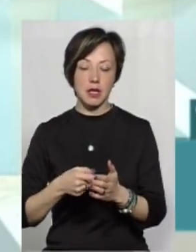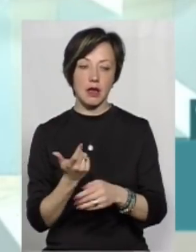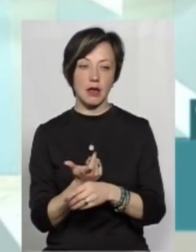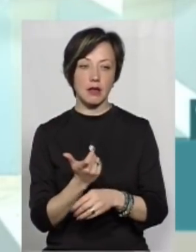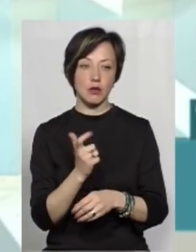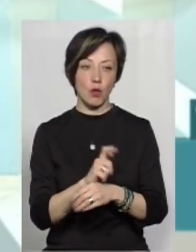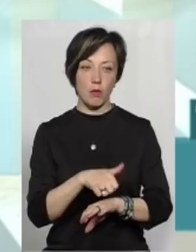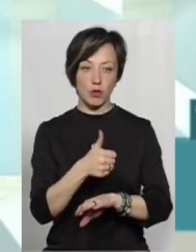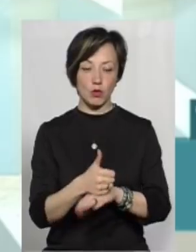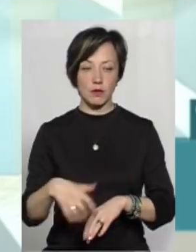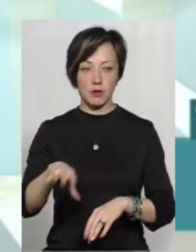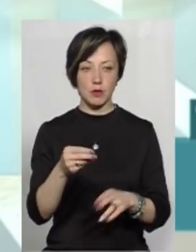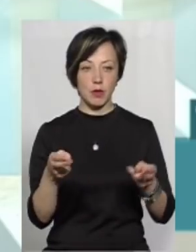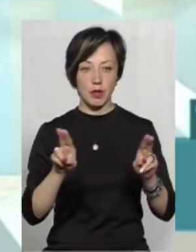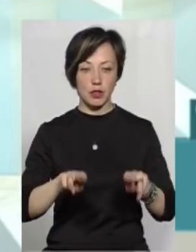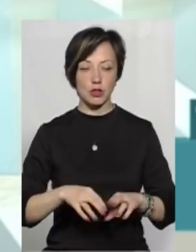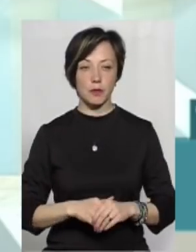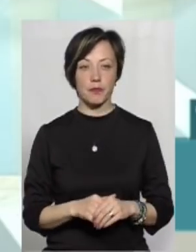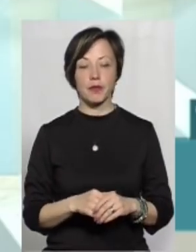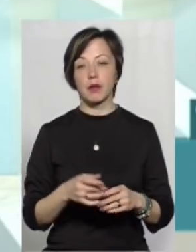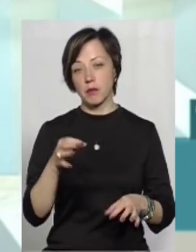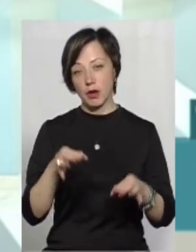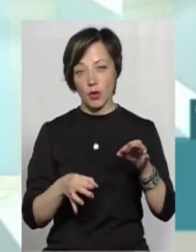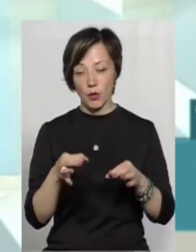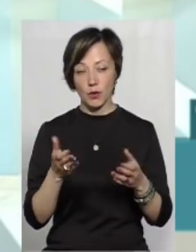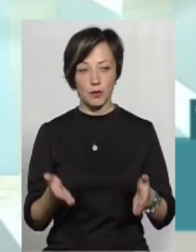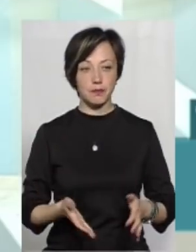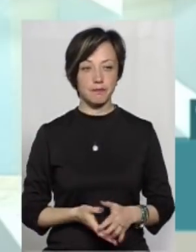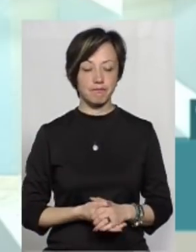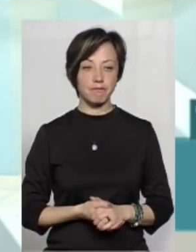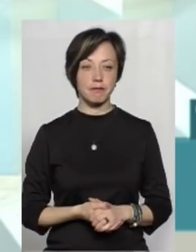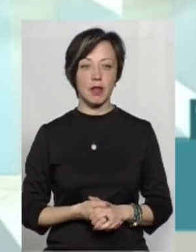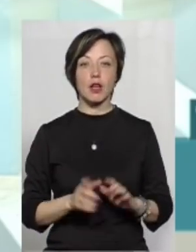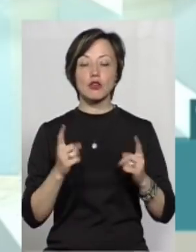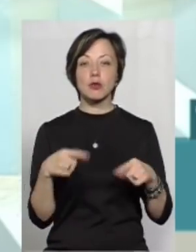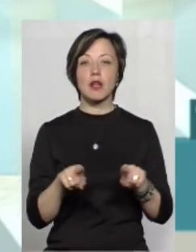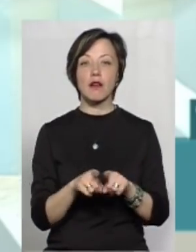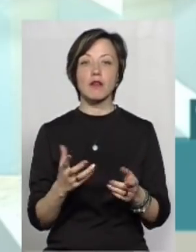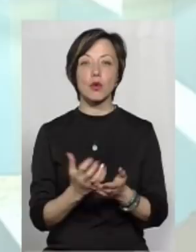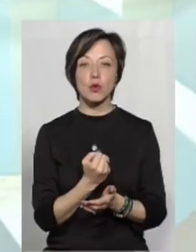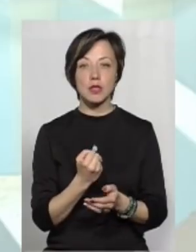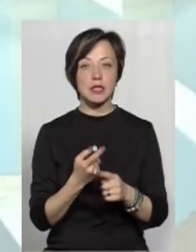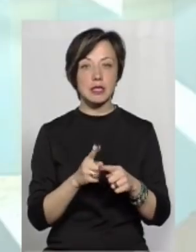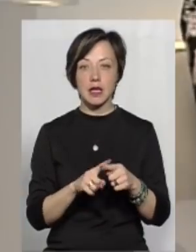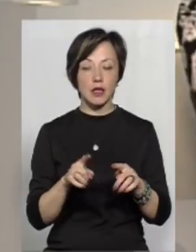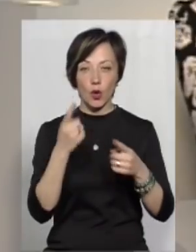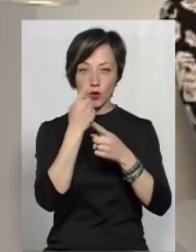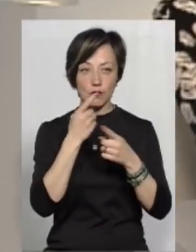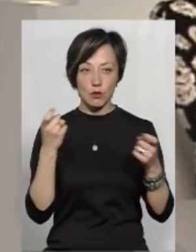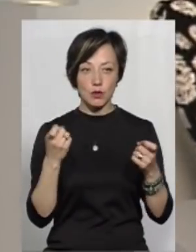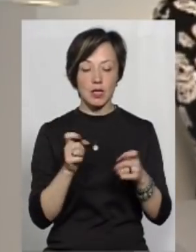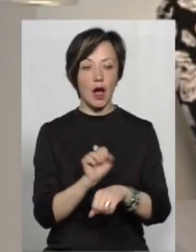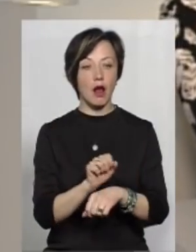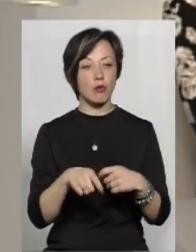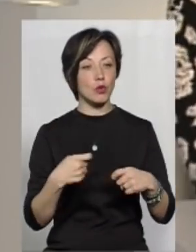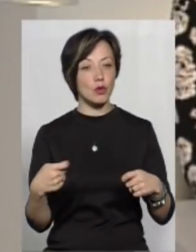домінуючими, над усіма рештами. Цілком природні. Чому ж так, виходить, що це не озвучується, і чи